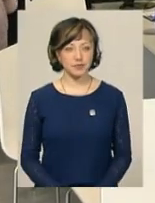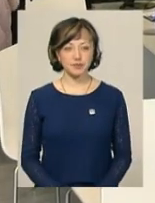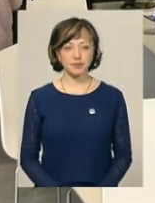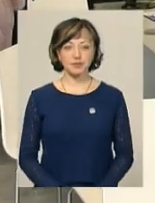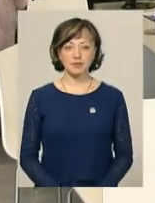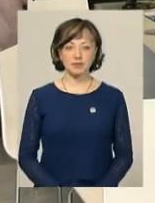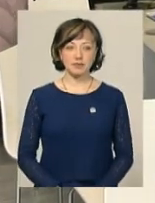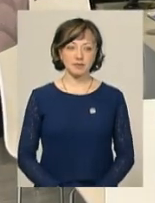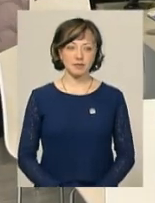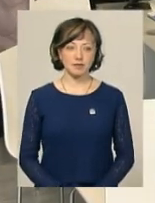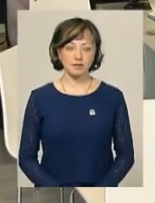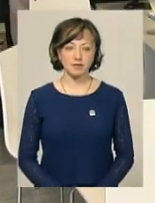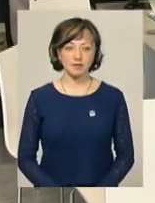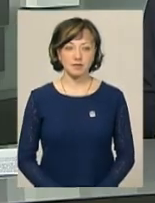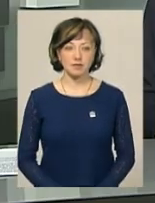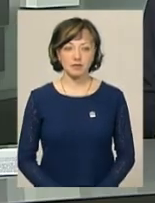Іван Мовчан, Новини, Поділяцентр.